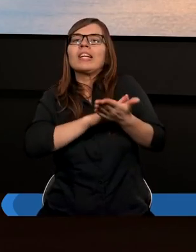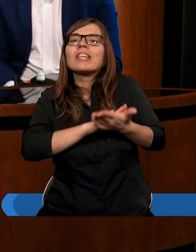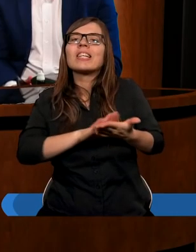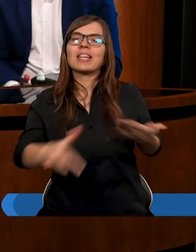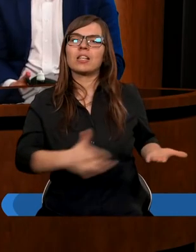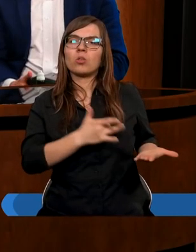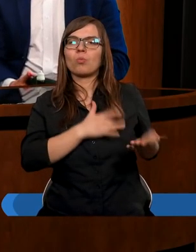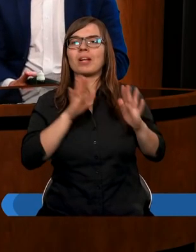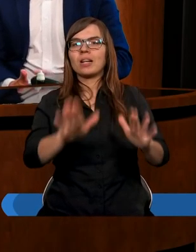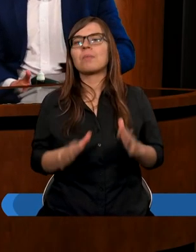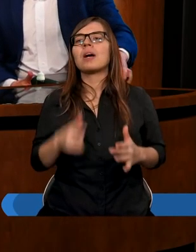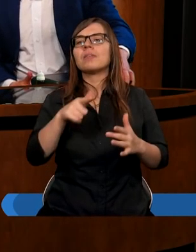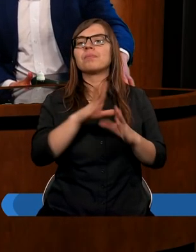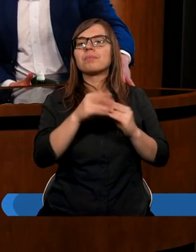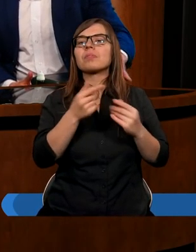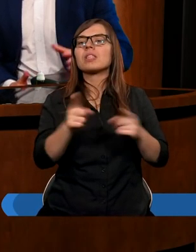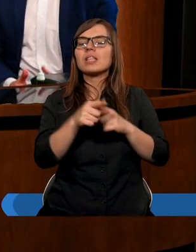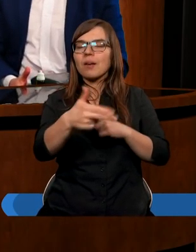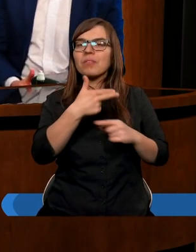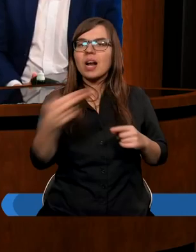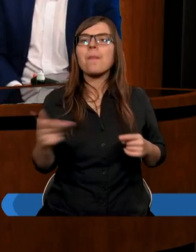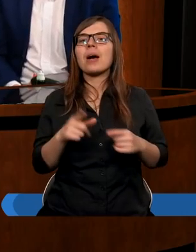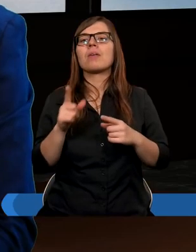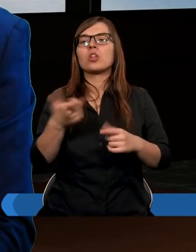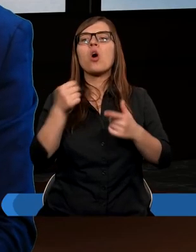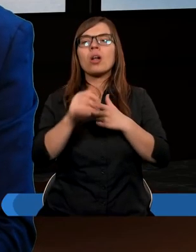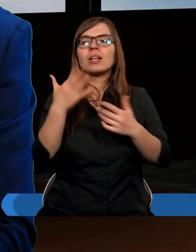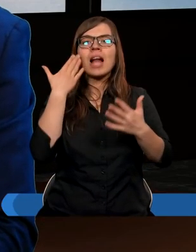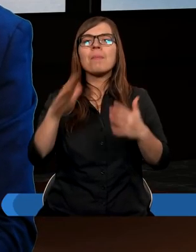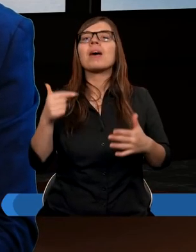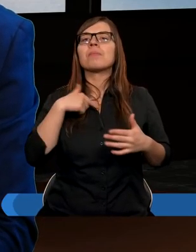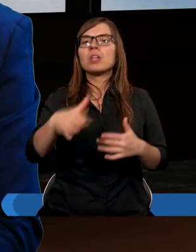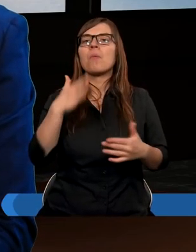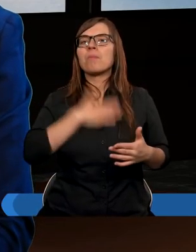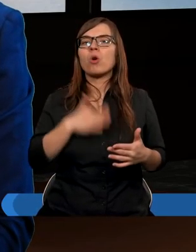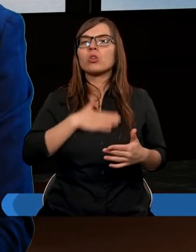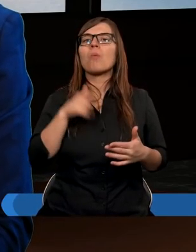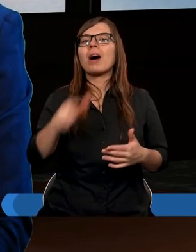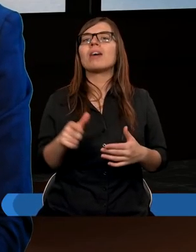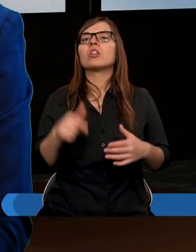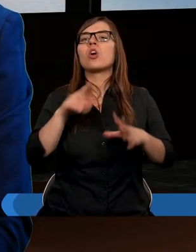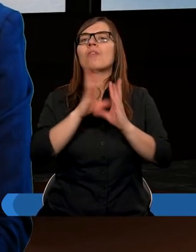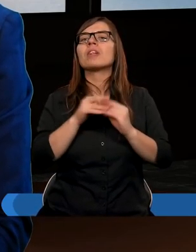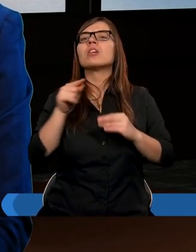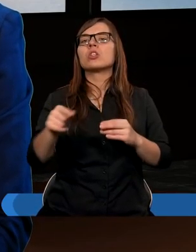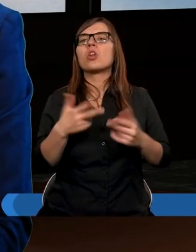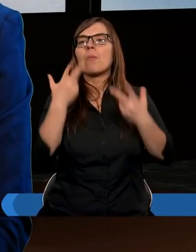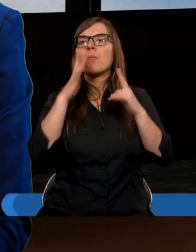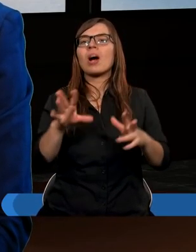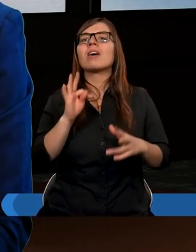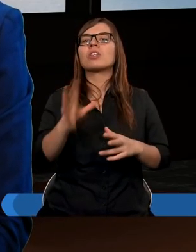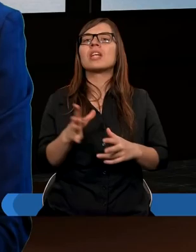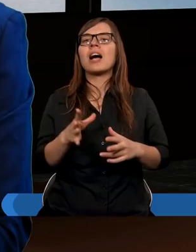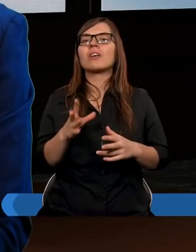dalej. Grzegorz, ja się chciałbym. można w tym temacie, bo powiem szczerze, najbardziej mi się ten dzień podobał z tej całej lekcji, bo on tak pokazuje, że